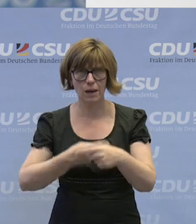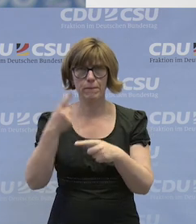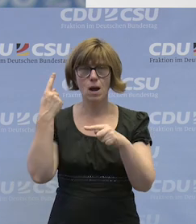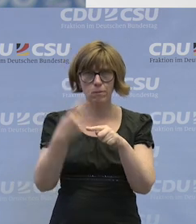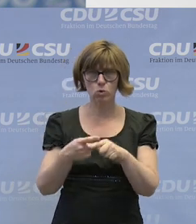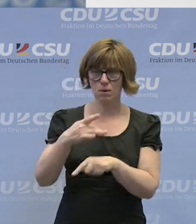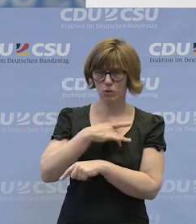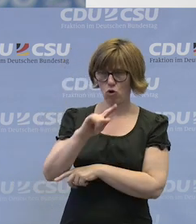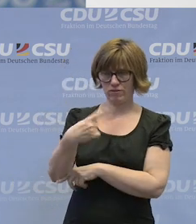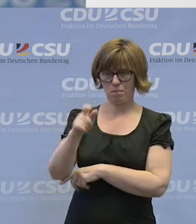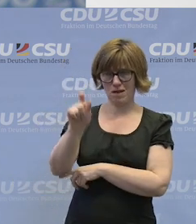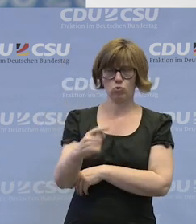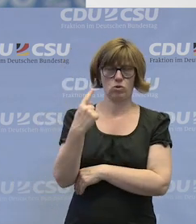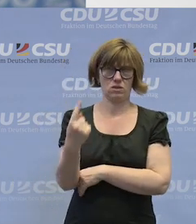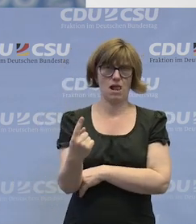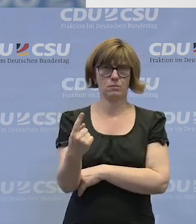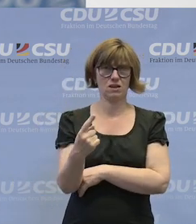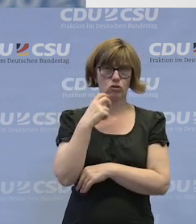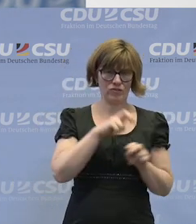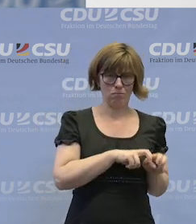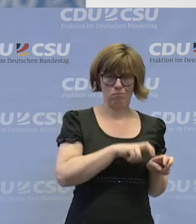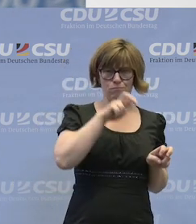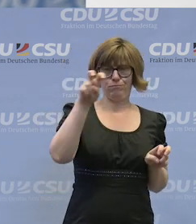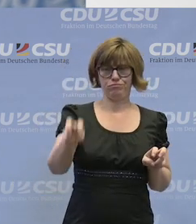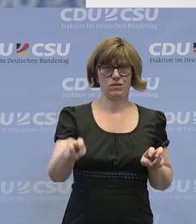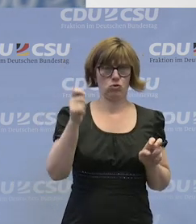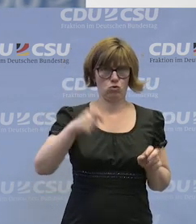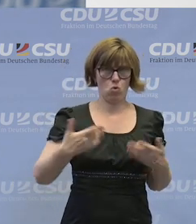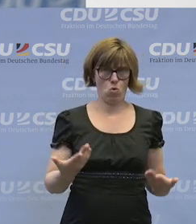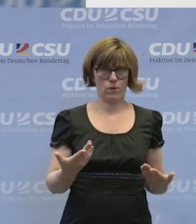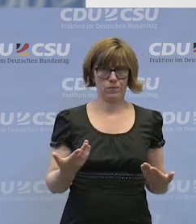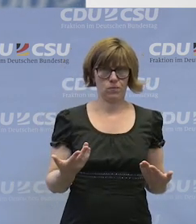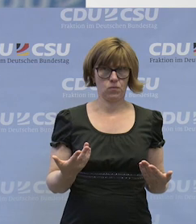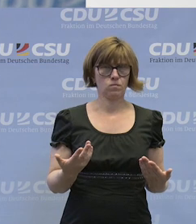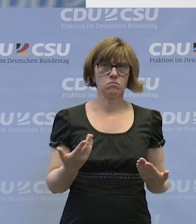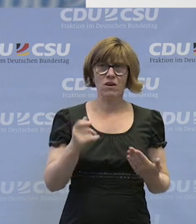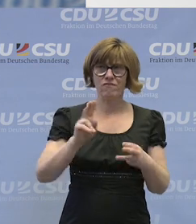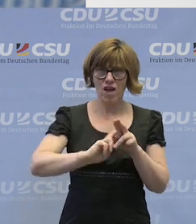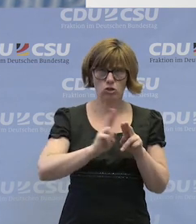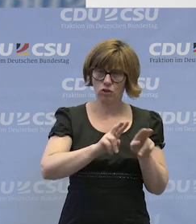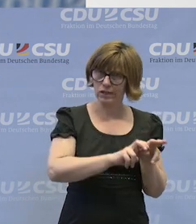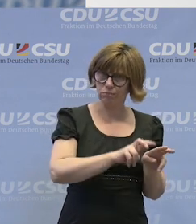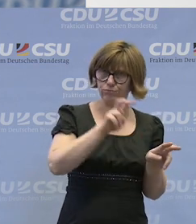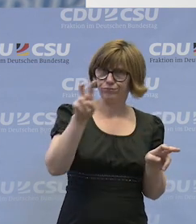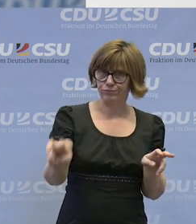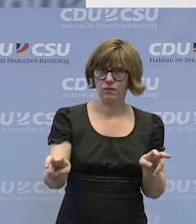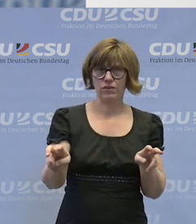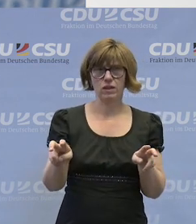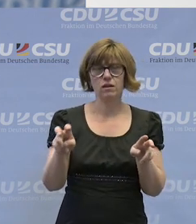bei dem betroffenen Menschen, der den Sprung dann auch jetzt vornimmt. Beispielsweise aus der Werkstatt in